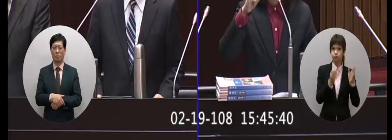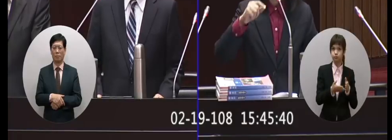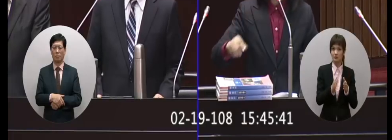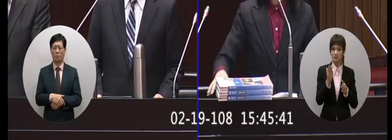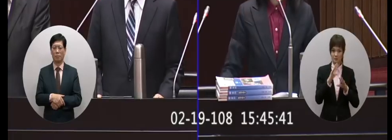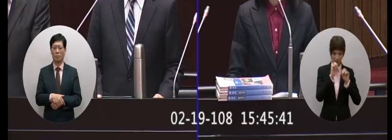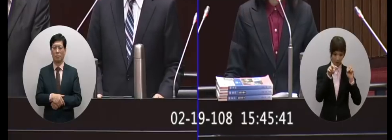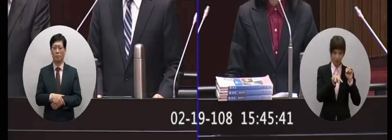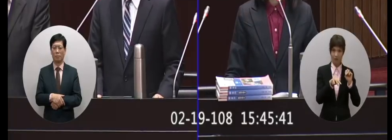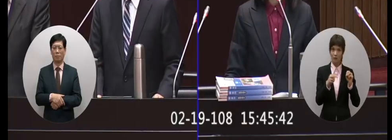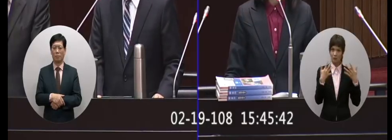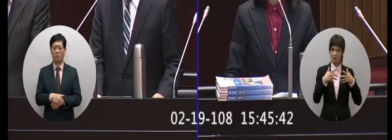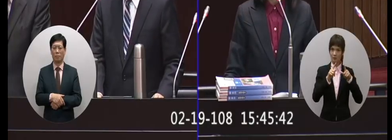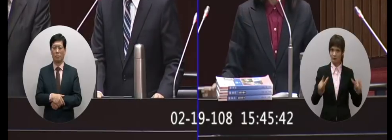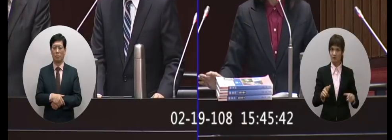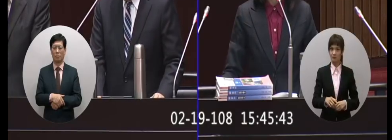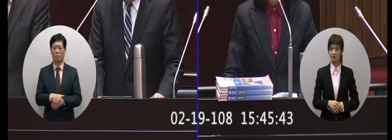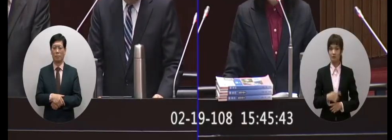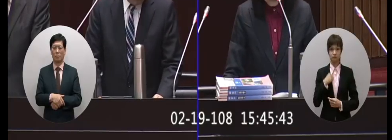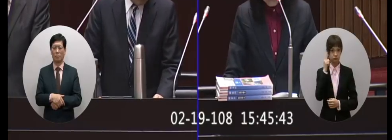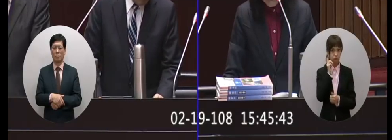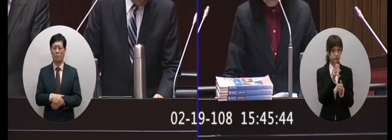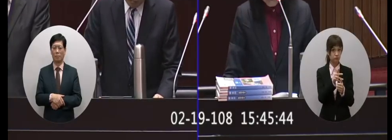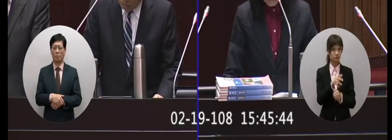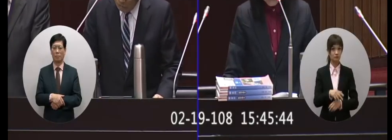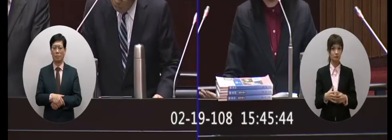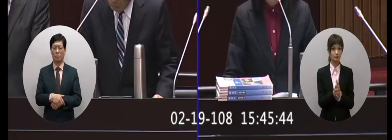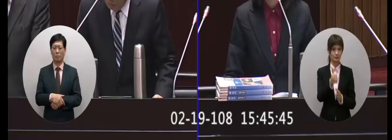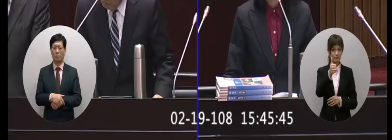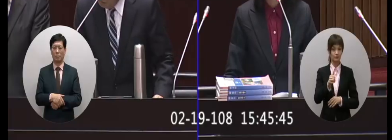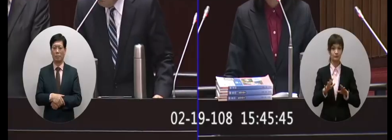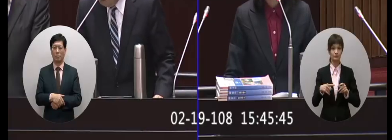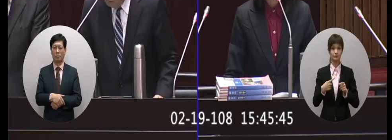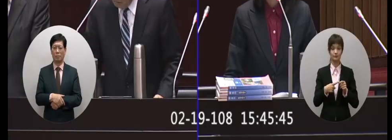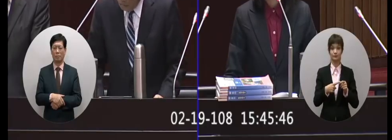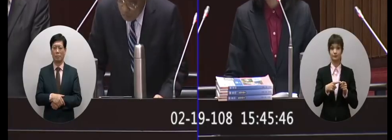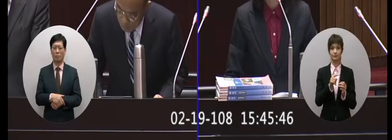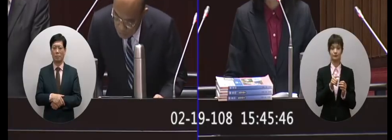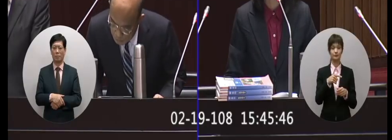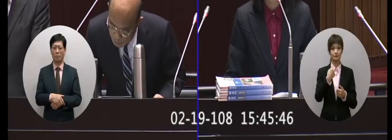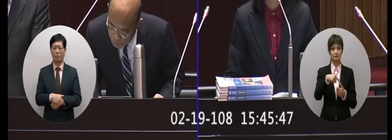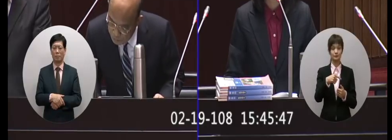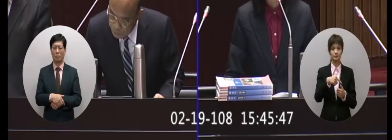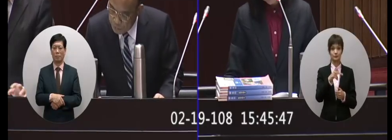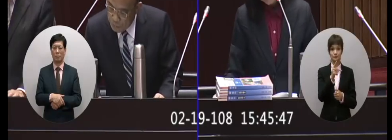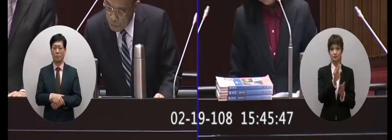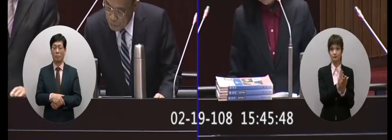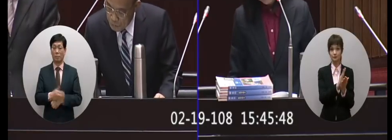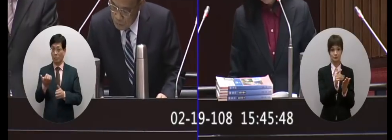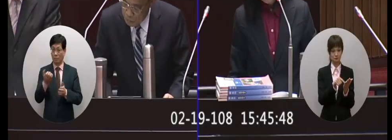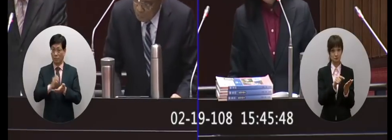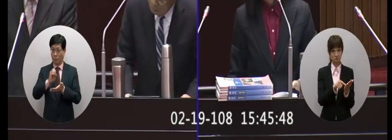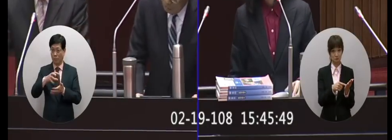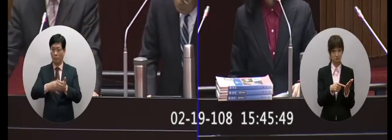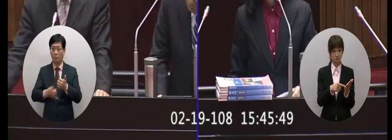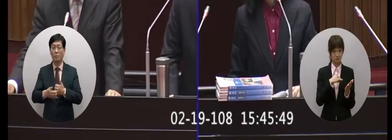我想先請問一下部長請問一下今年教科書來得及嗎我跟委